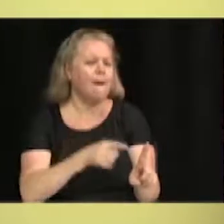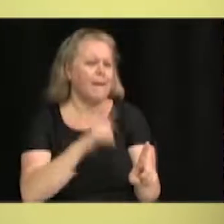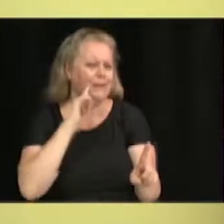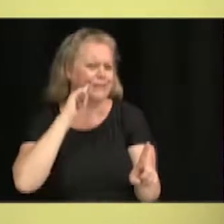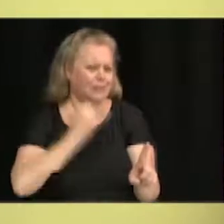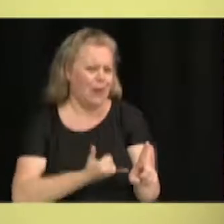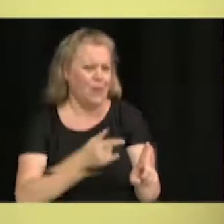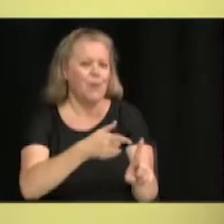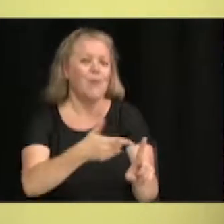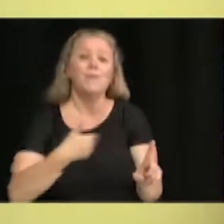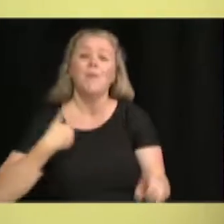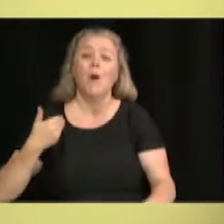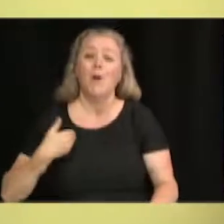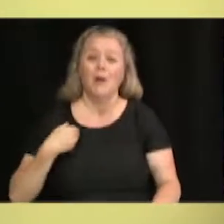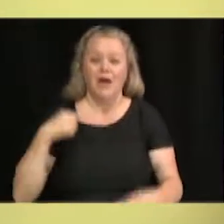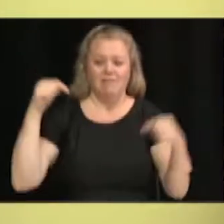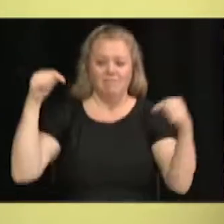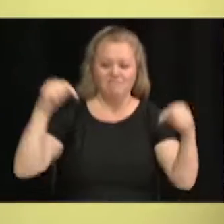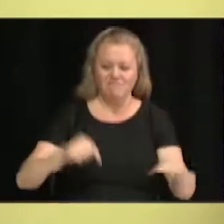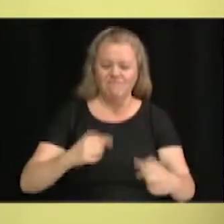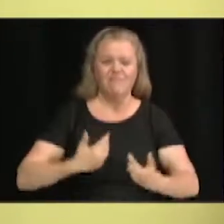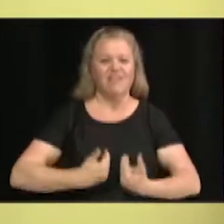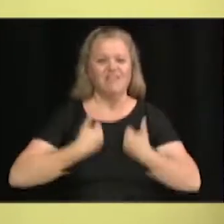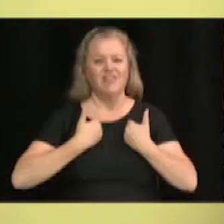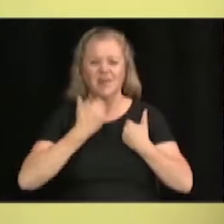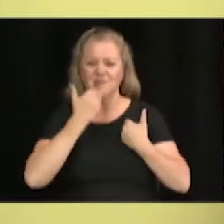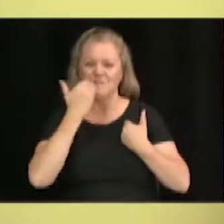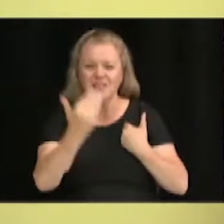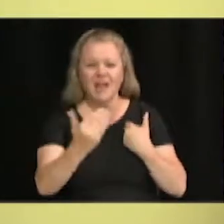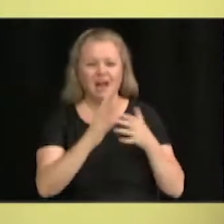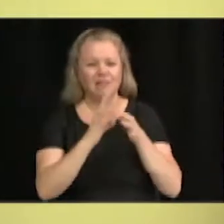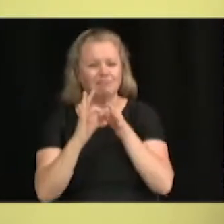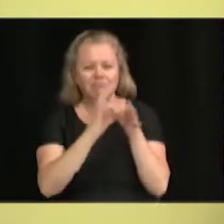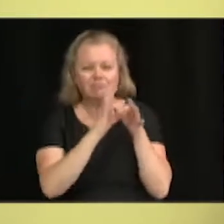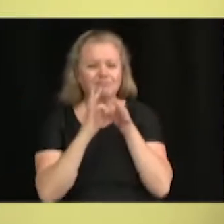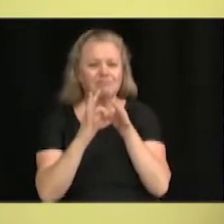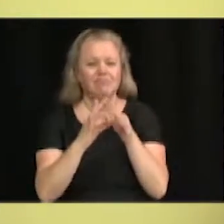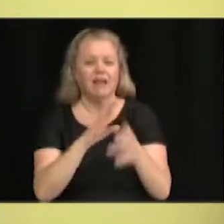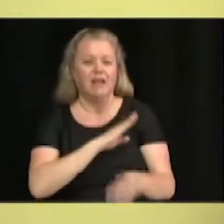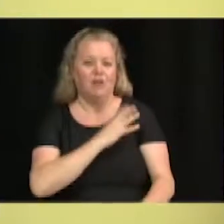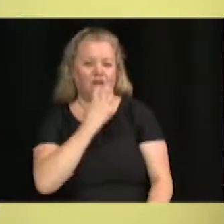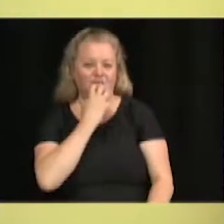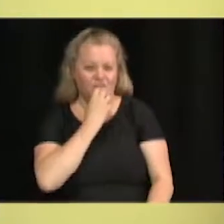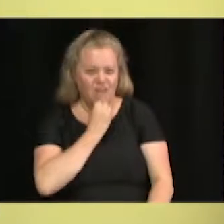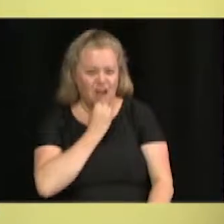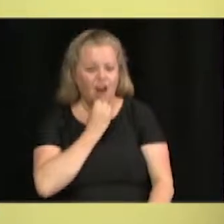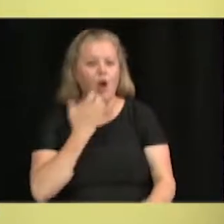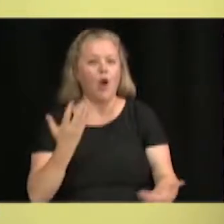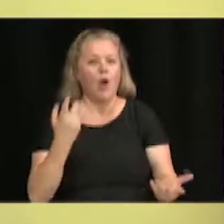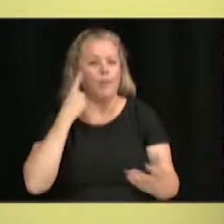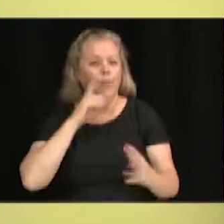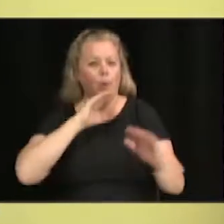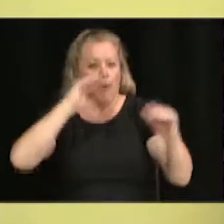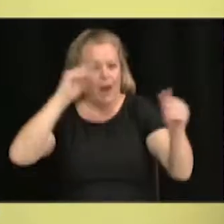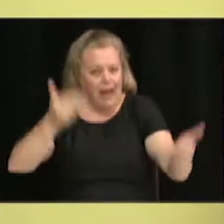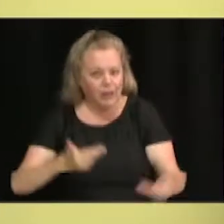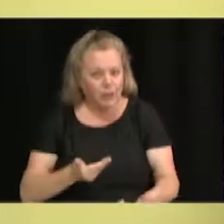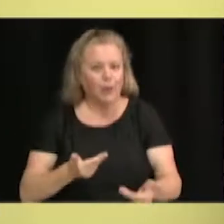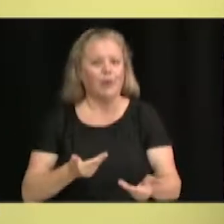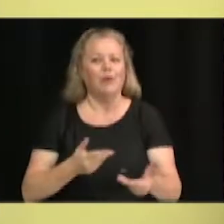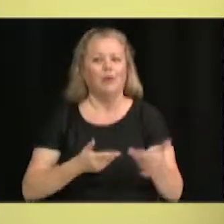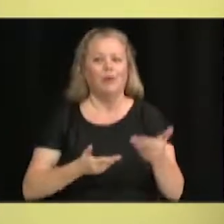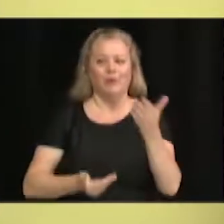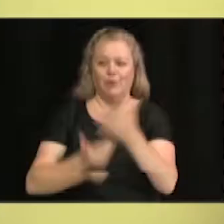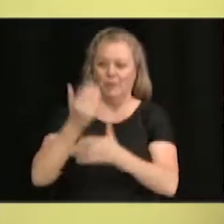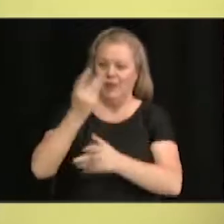quand même un bien-vivre à Victoriaville et on a des valeurs qui permettent l'accueil de nos nouveaux arrivants dans